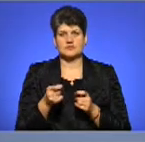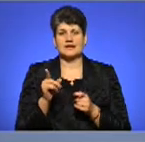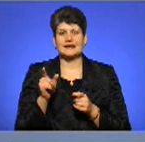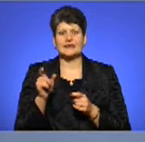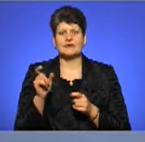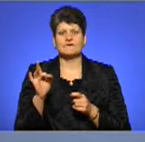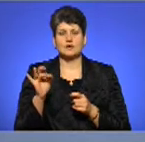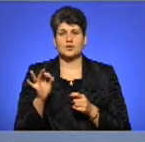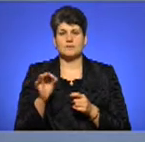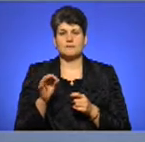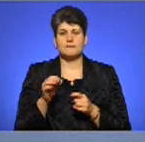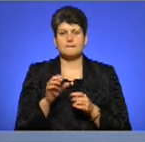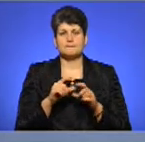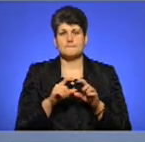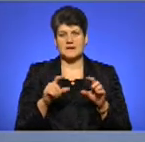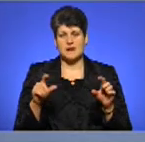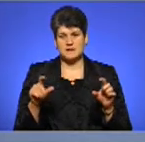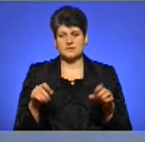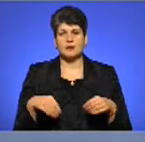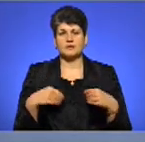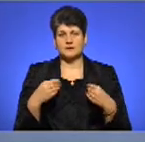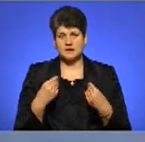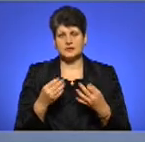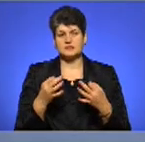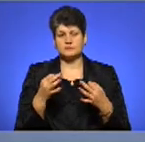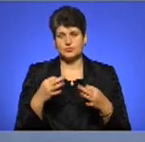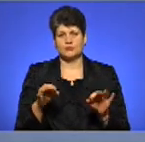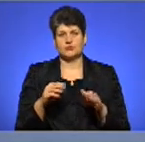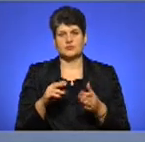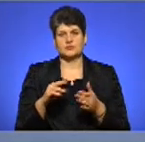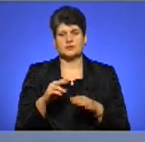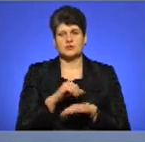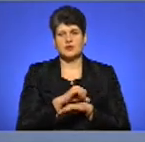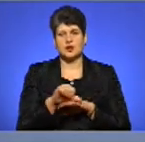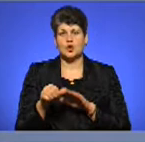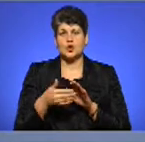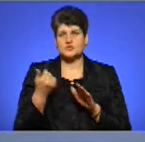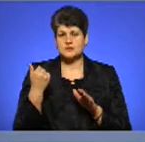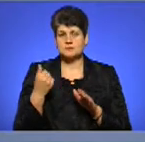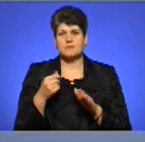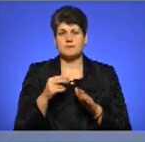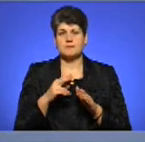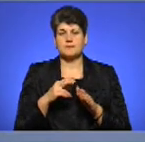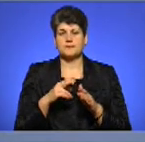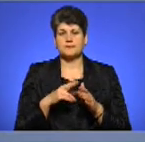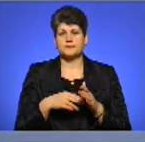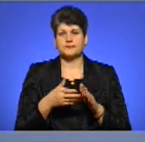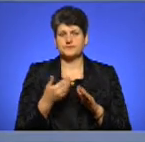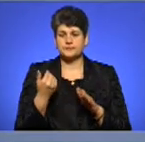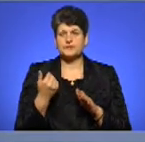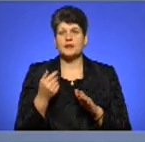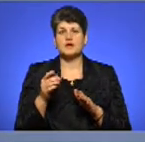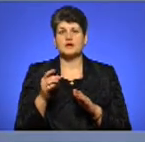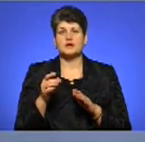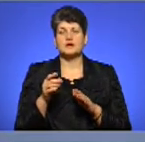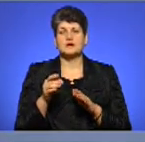дати доступне розмитнення. Якщо, я кажу людині, тисячу доларів треба дати на кордоні, або там хабаря всіх